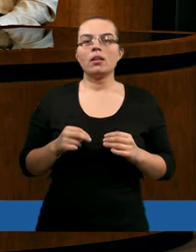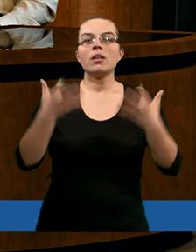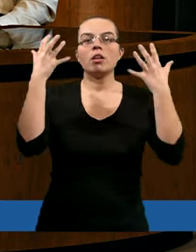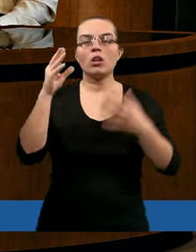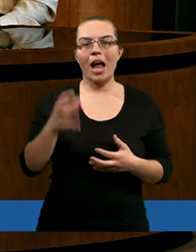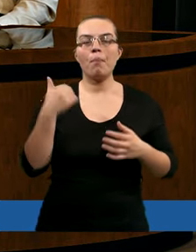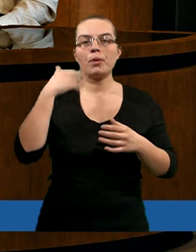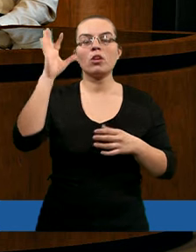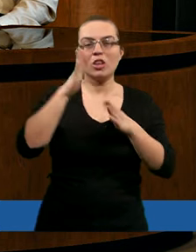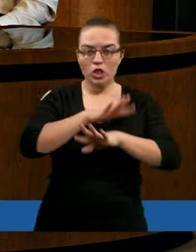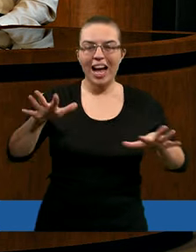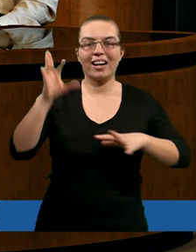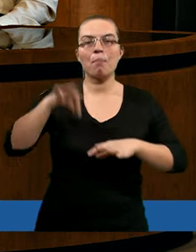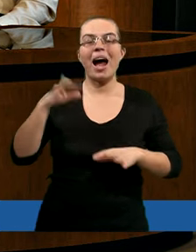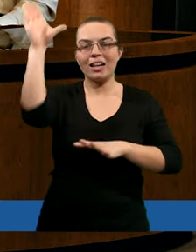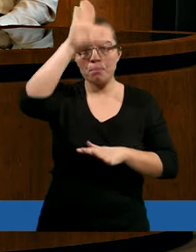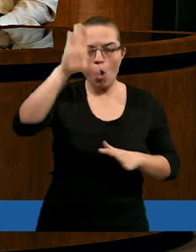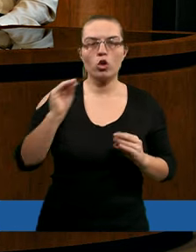Cudowny, wspaniały Boże.